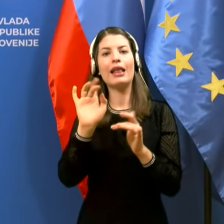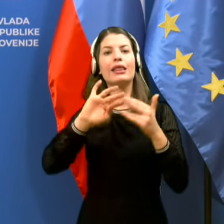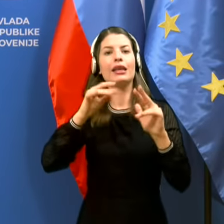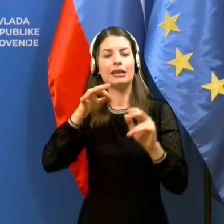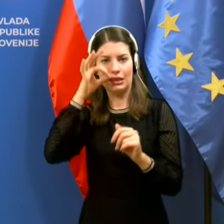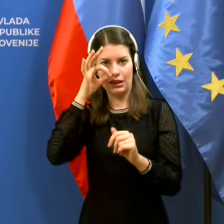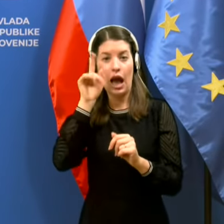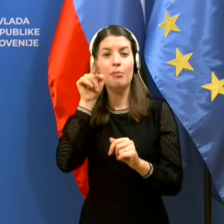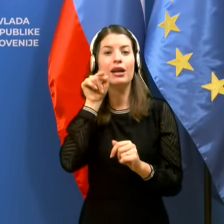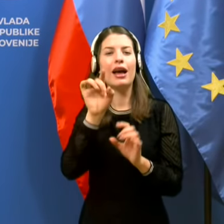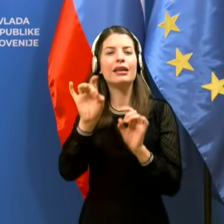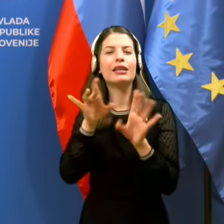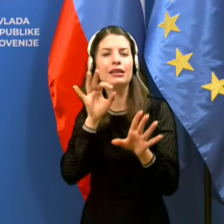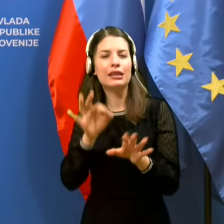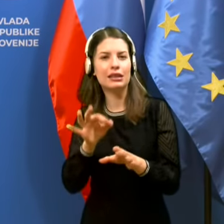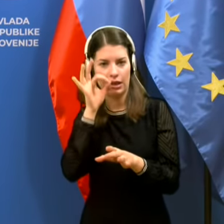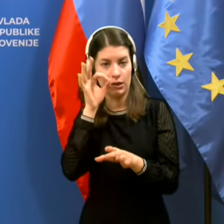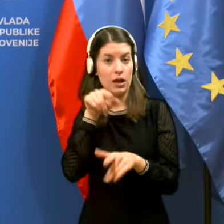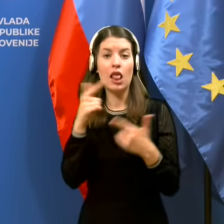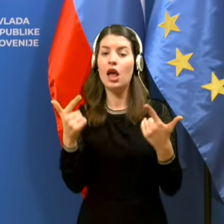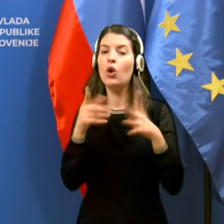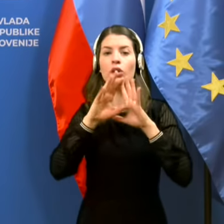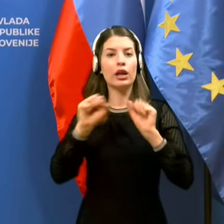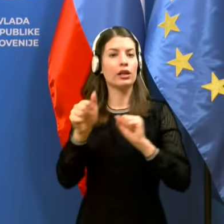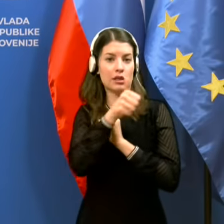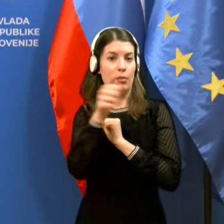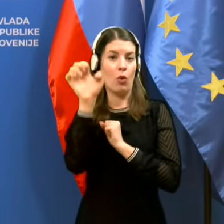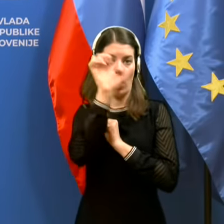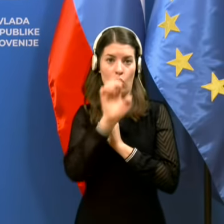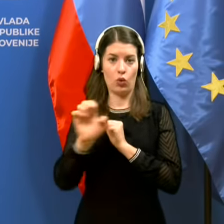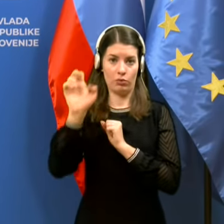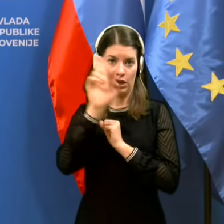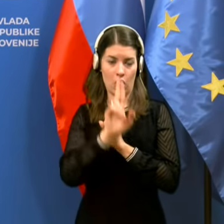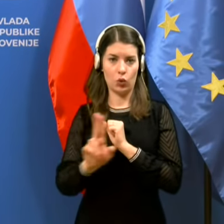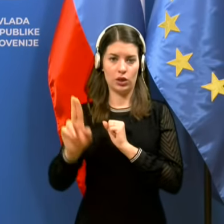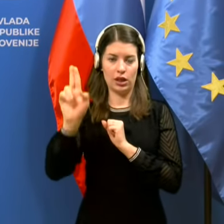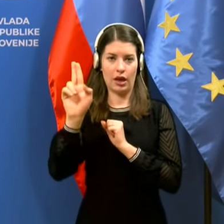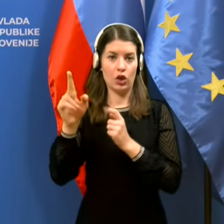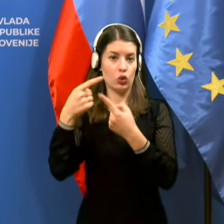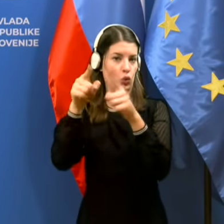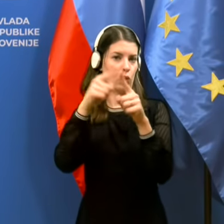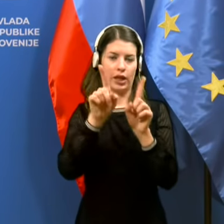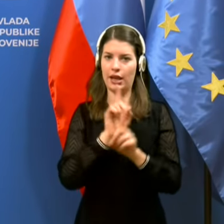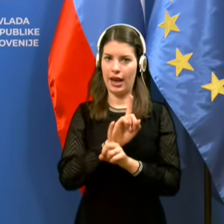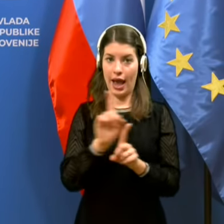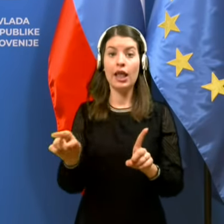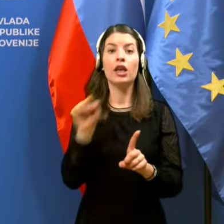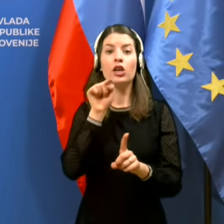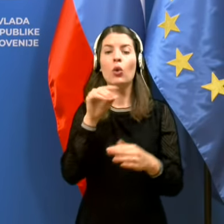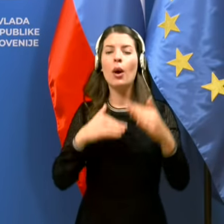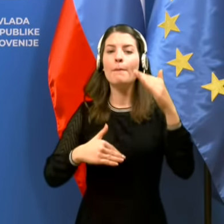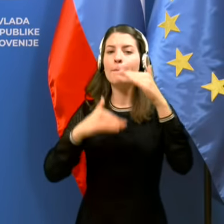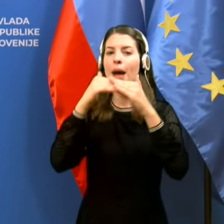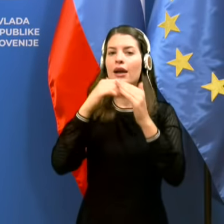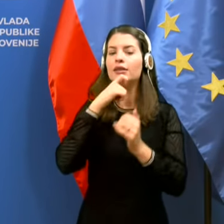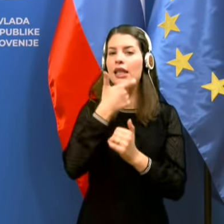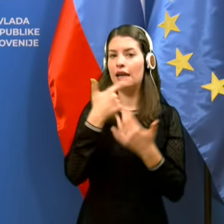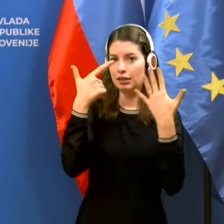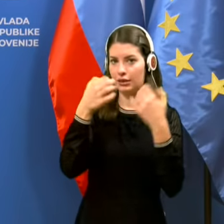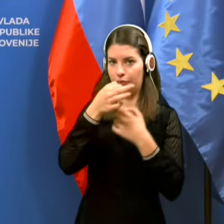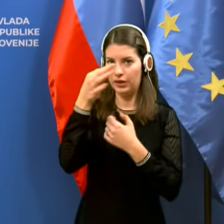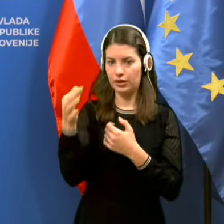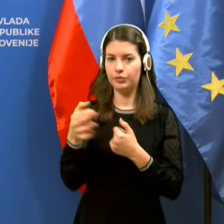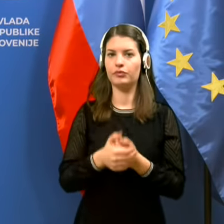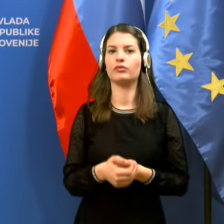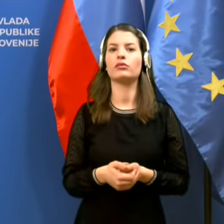hitroantigenski test sme biti narejen samo v Evropski uniji, ki ne sme biti starejši od sedem dni. Če bo